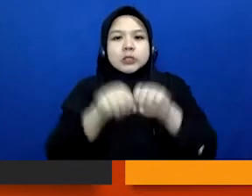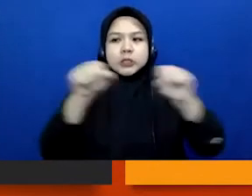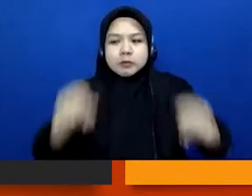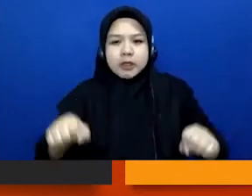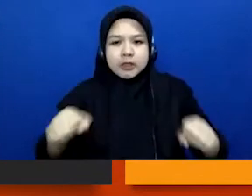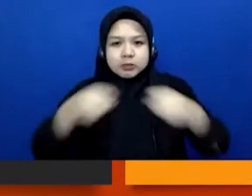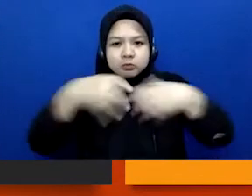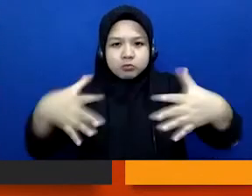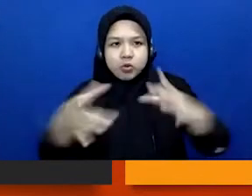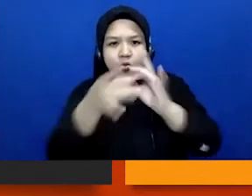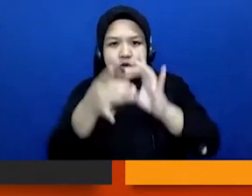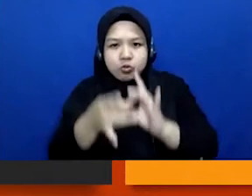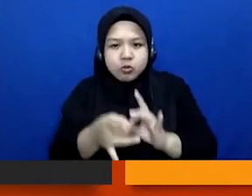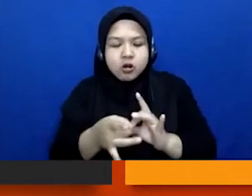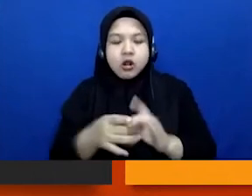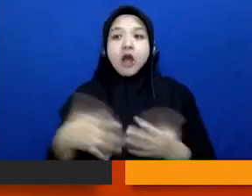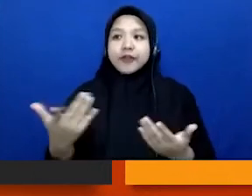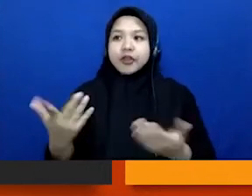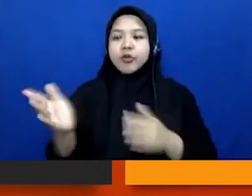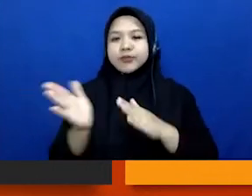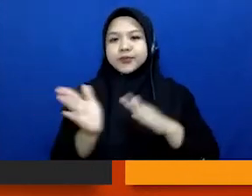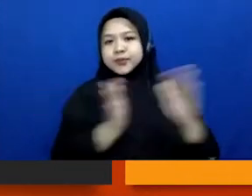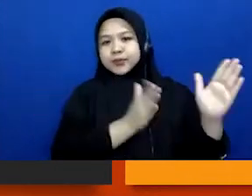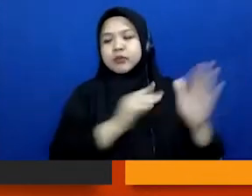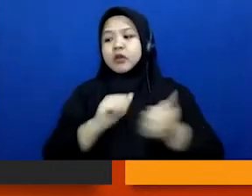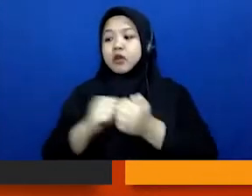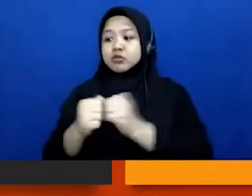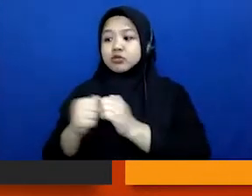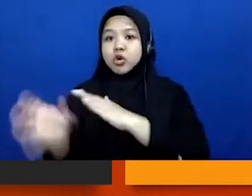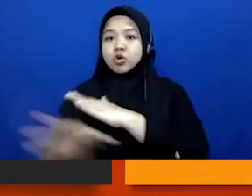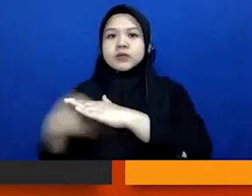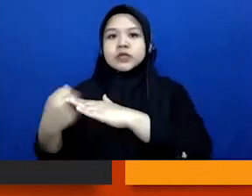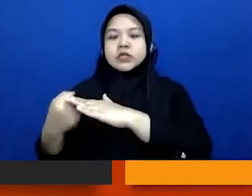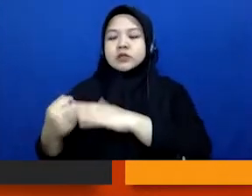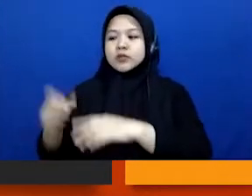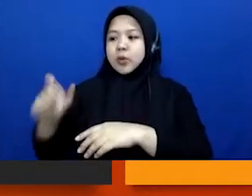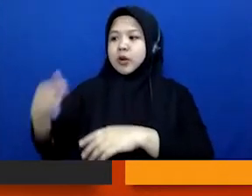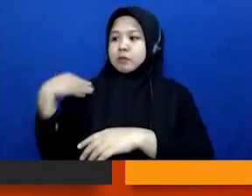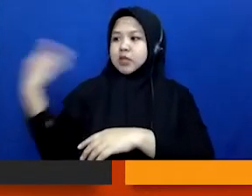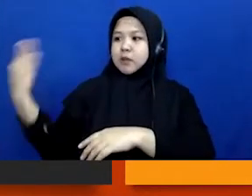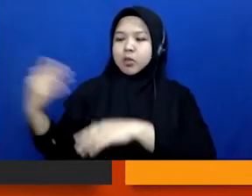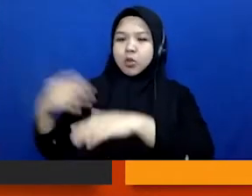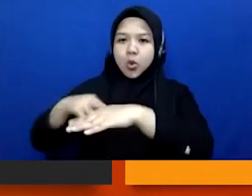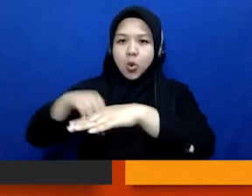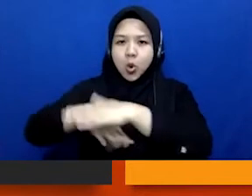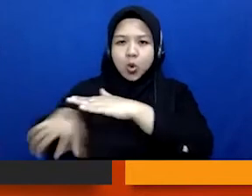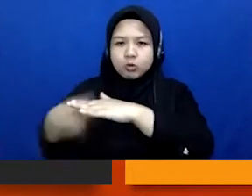kasus korupsi, misalnya bahwa seorang pejabat itu melakukan korupsi, karena